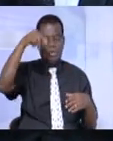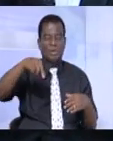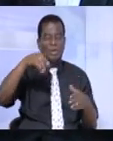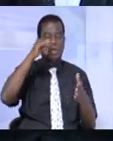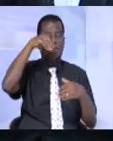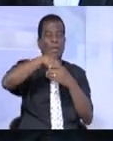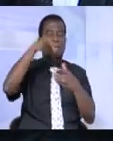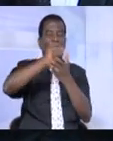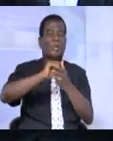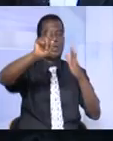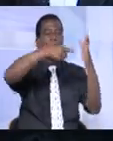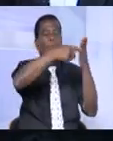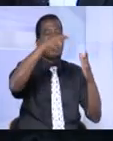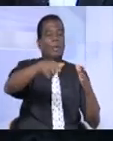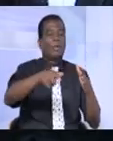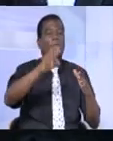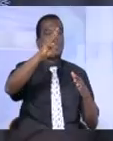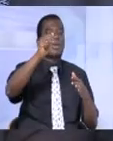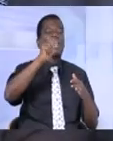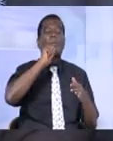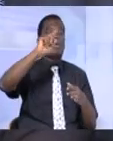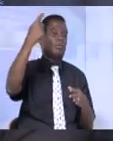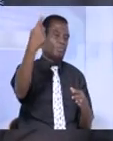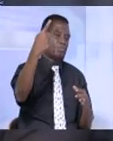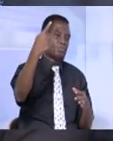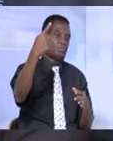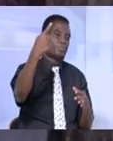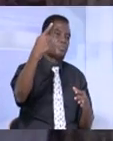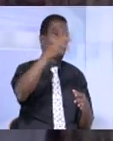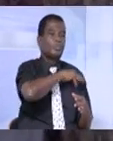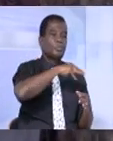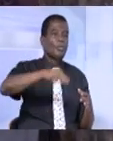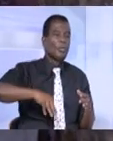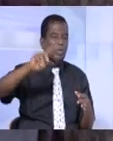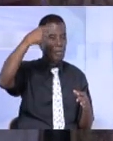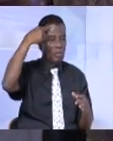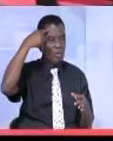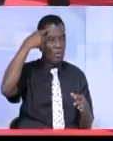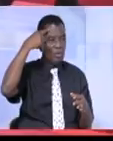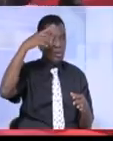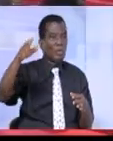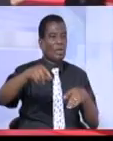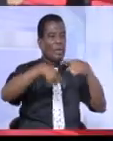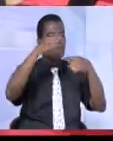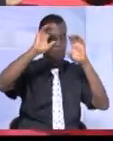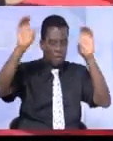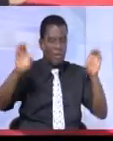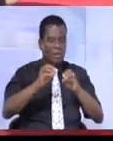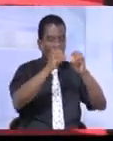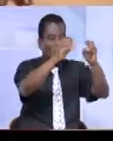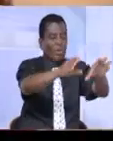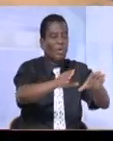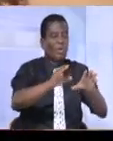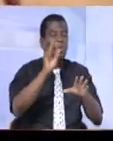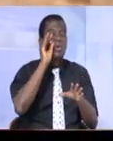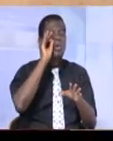épreuve-là, Grand Bassam n pas seul. Les maires et le gouverneurs du district autonome d'Abidjan ont aussi pris part à la cérémonie de dépôt des gerbes